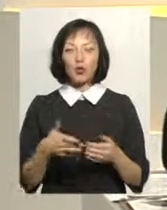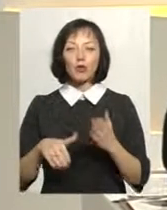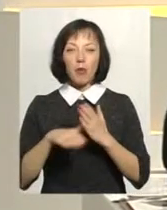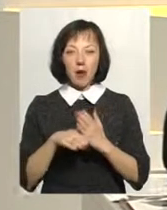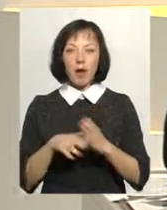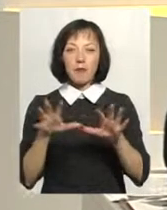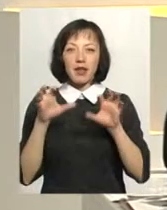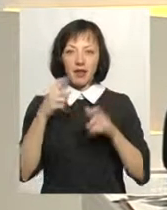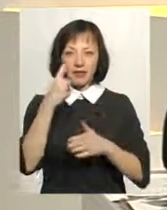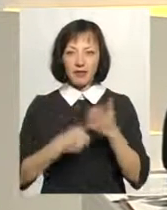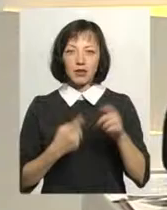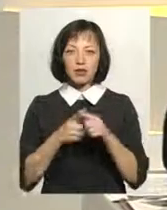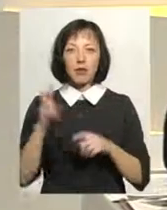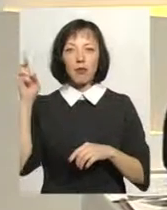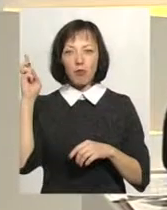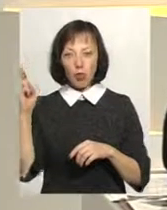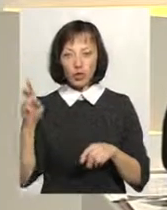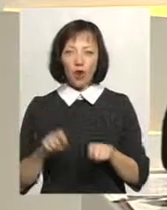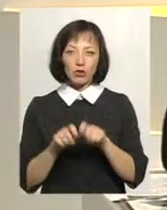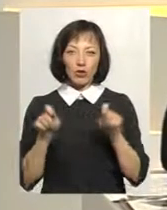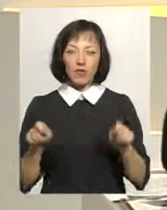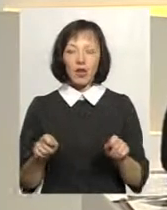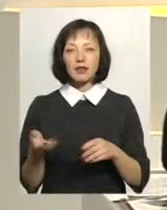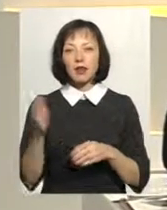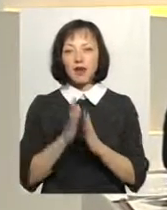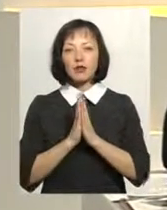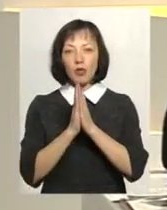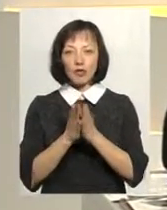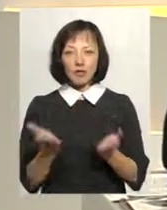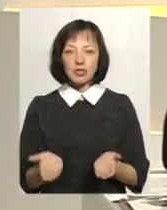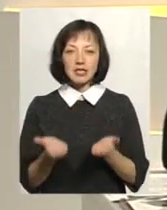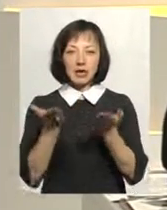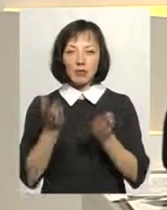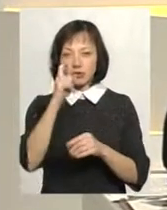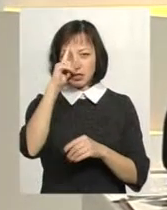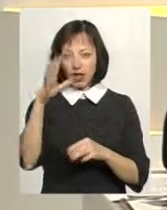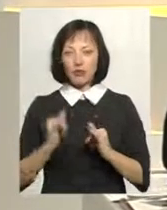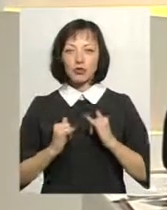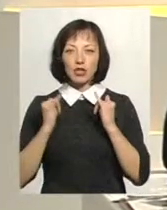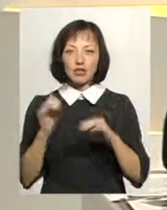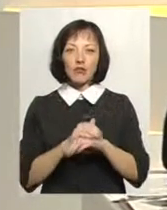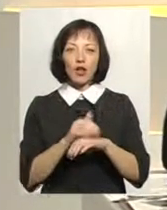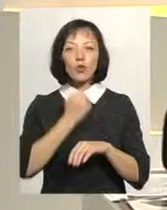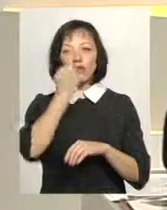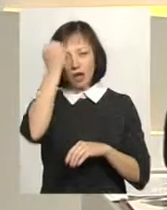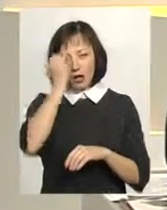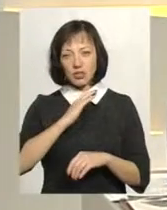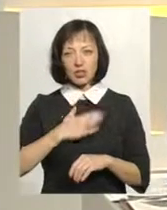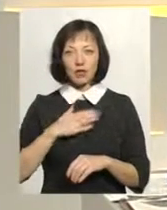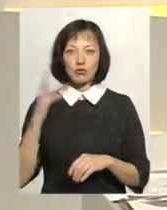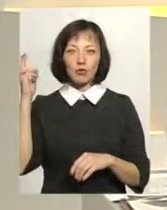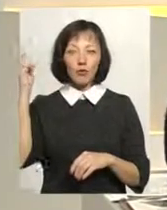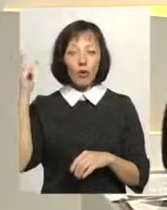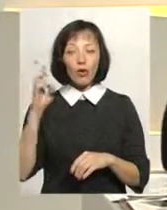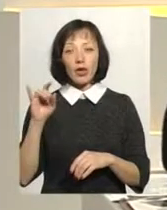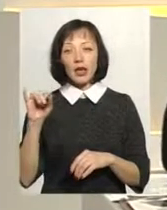вірою оце Боже откровення. Давайте в молитвах вознесемо славу, честь, хвалу і вдячність нашому небесному